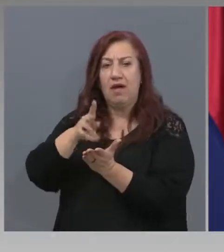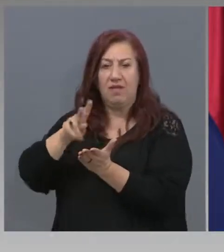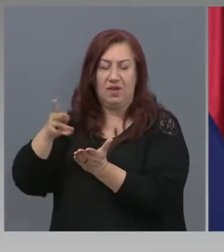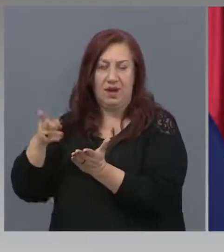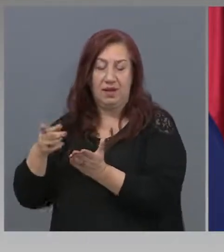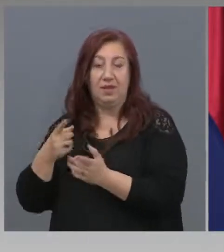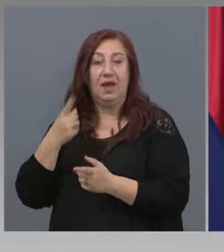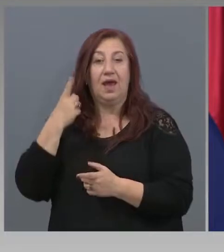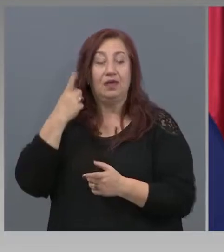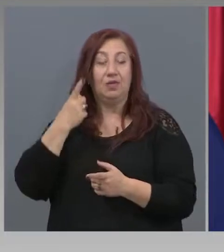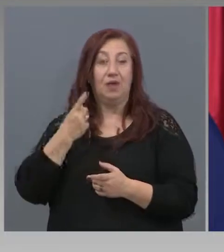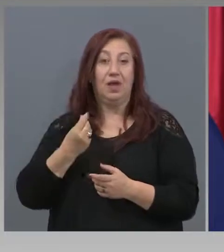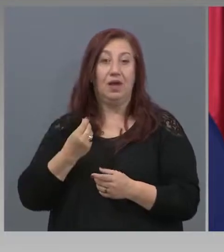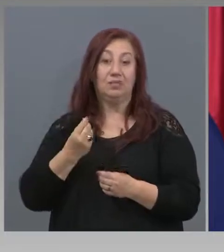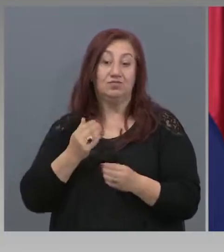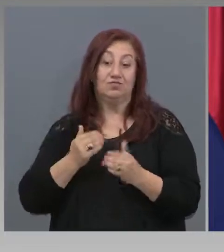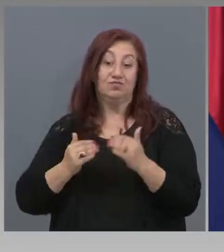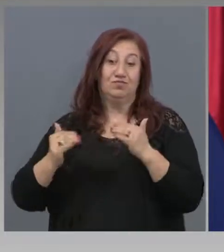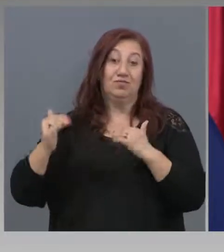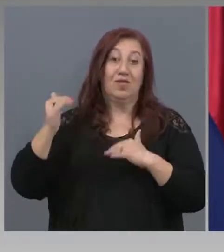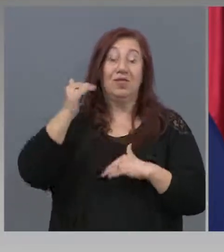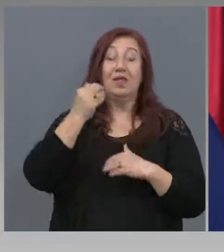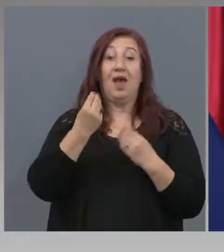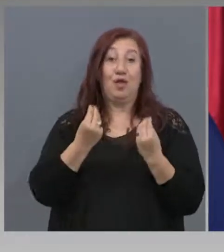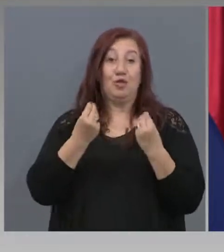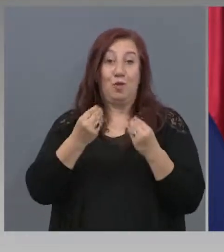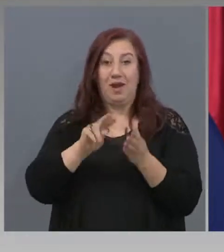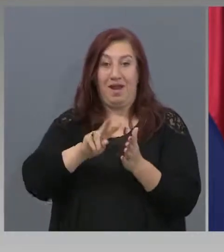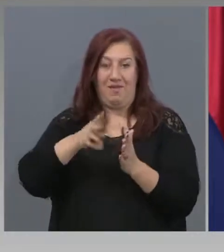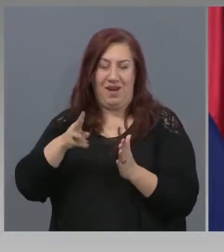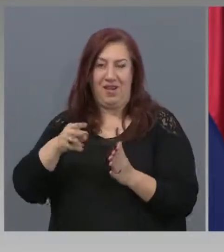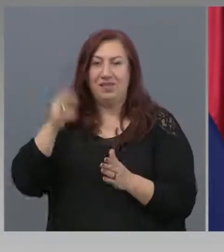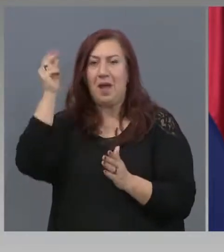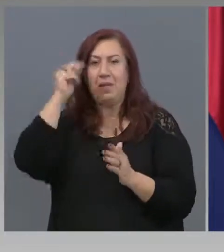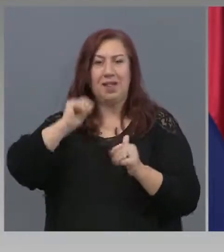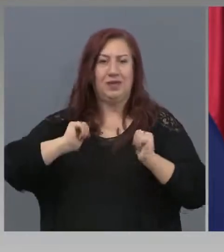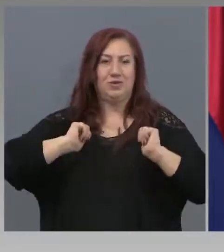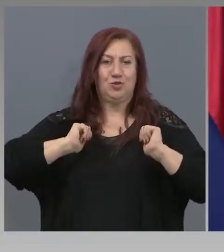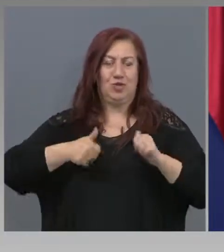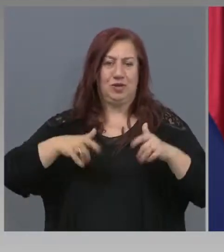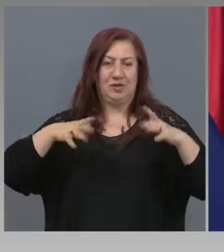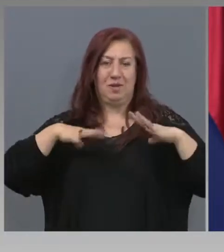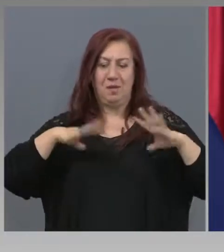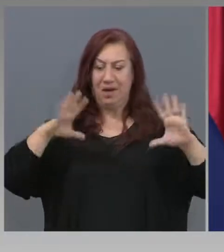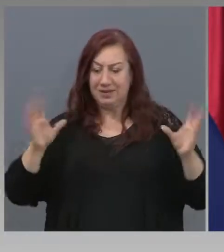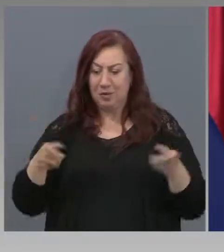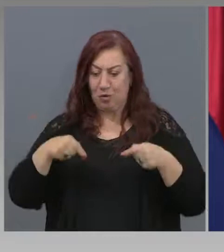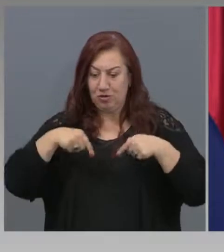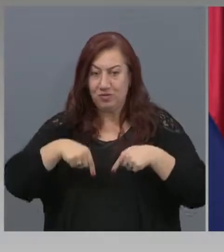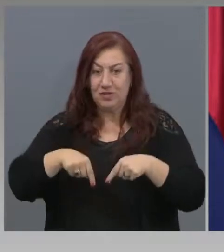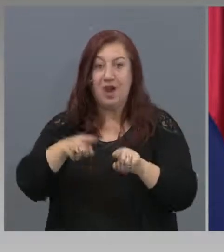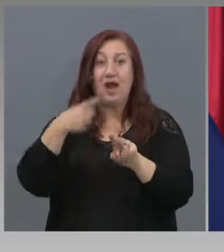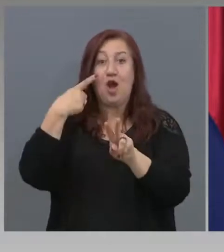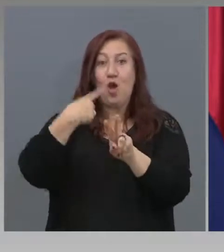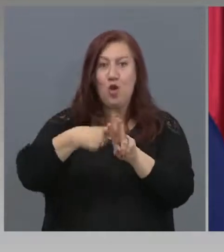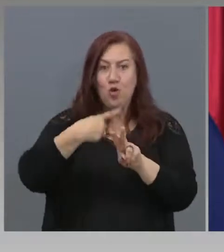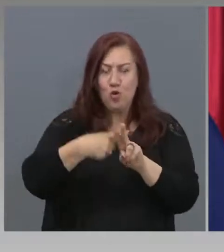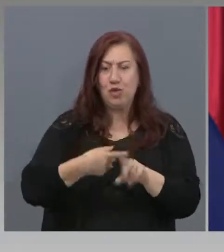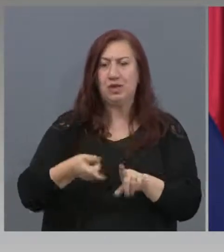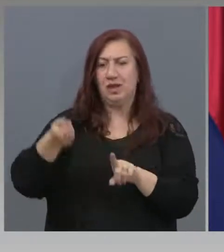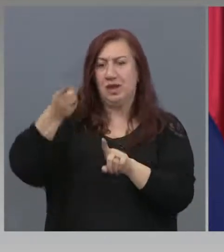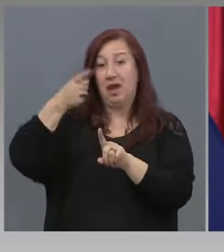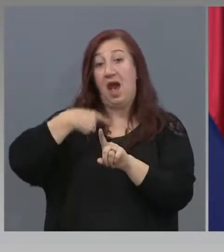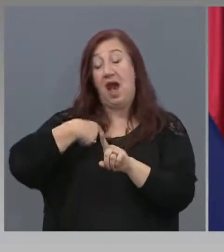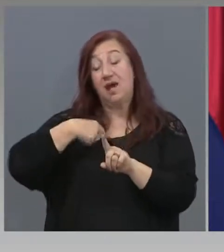свърхоптимистичния вариант, където българския туризм ще започне да работи едва ли не месец. с юни, съвсем различно и юли, съвсем